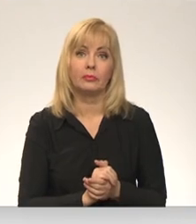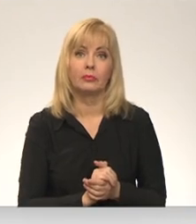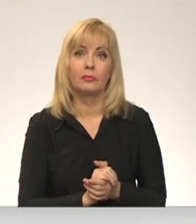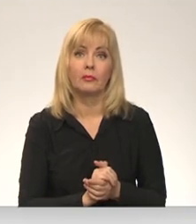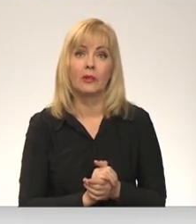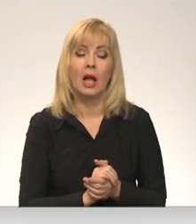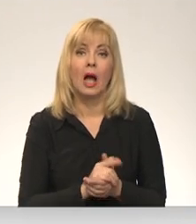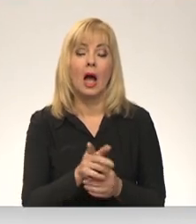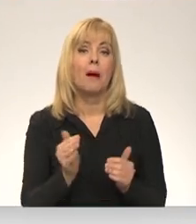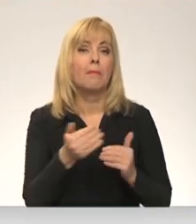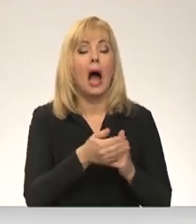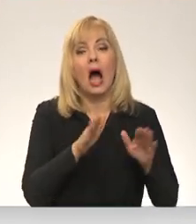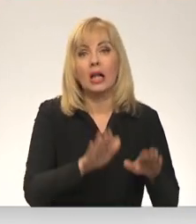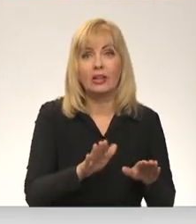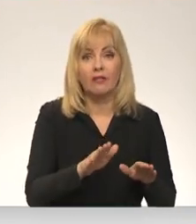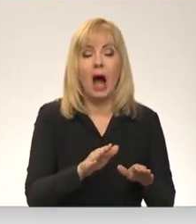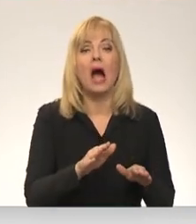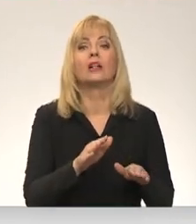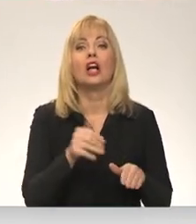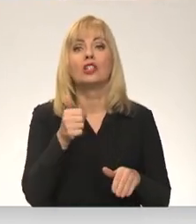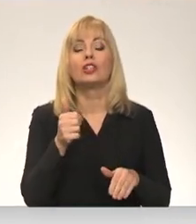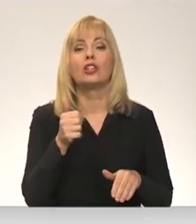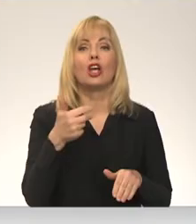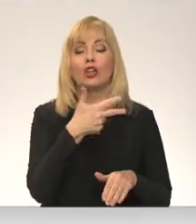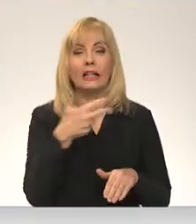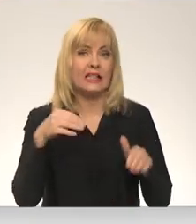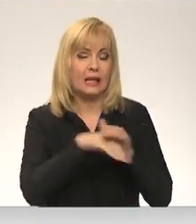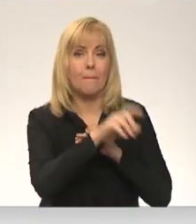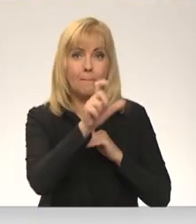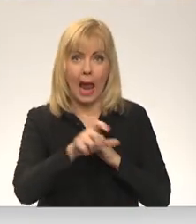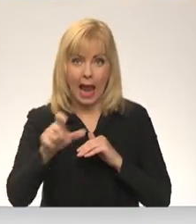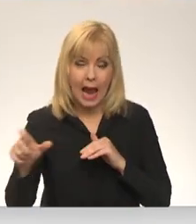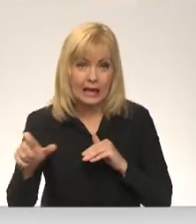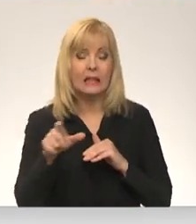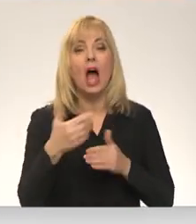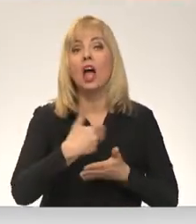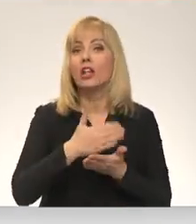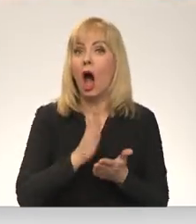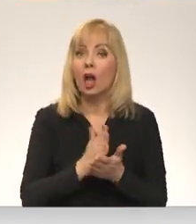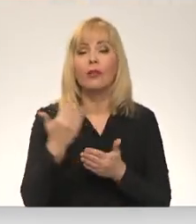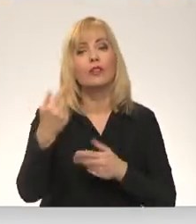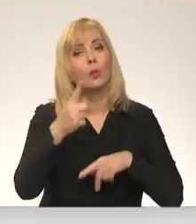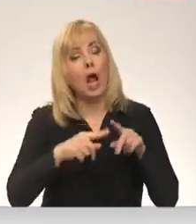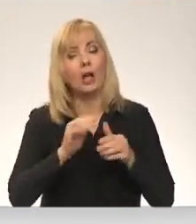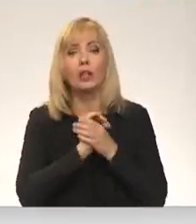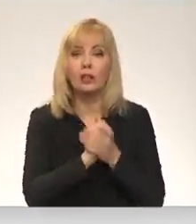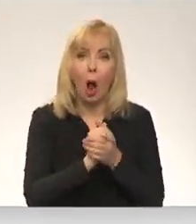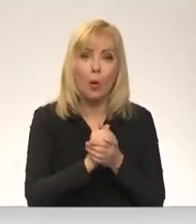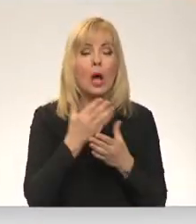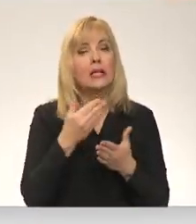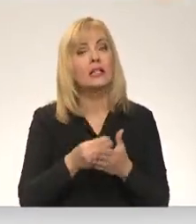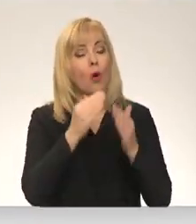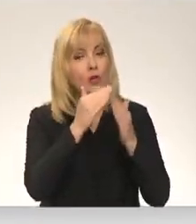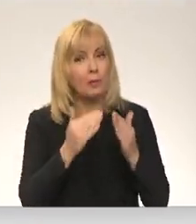Patvērumu Latvijā raduši vairāk nekā 6300 Ukraines kara bēgļu. Daļai šeit ir radi vai draugi vai pats savas